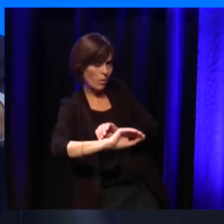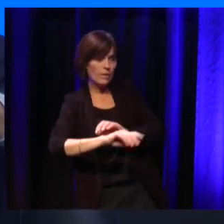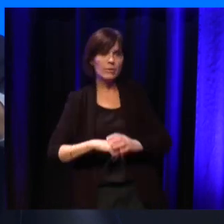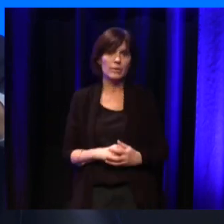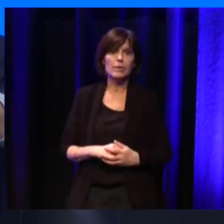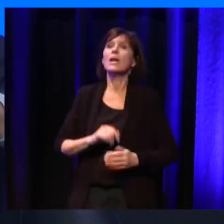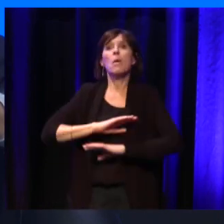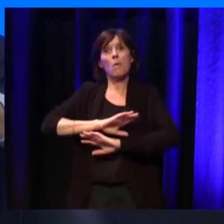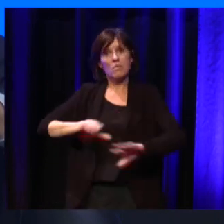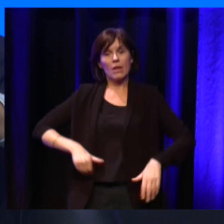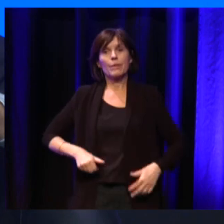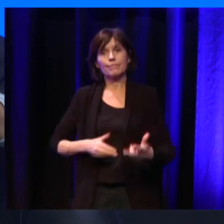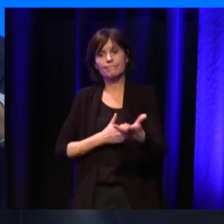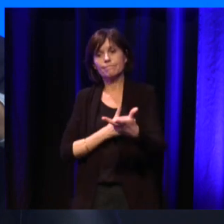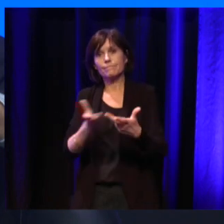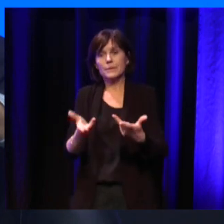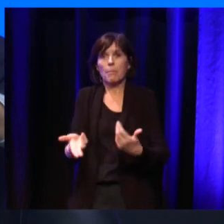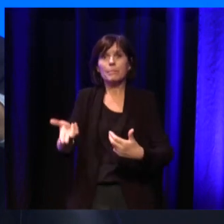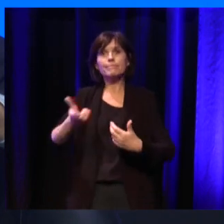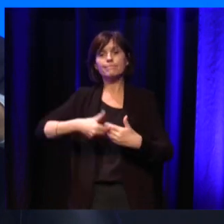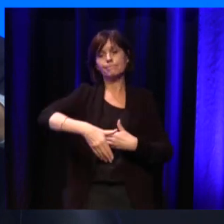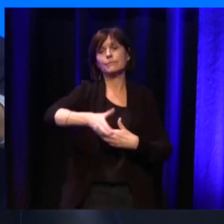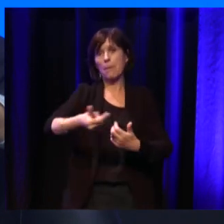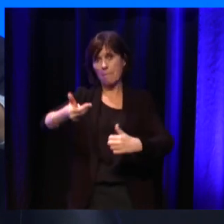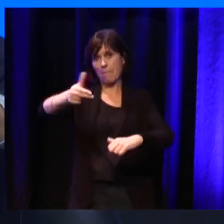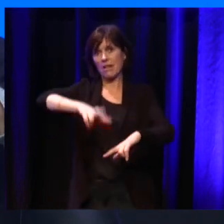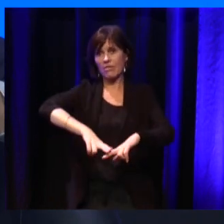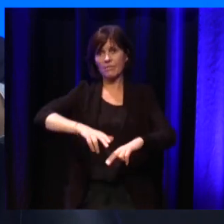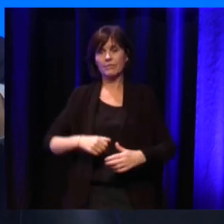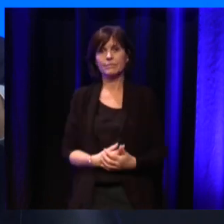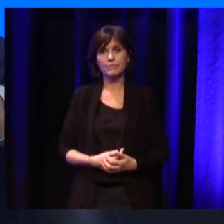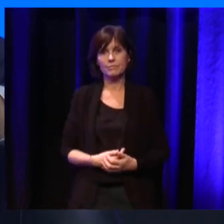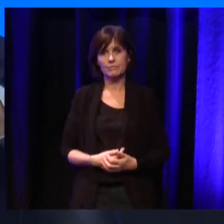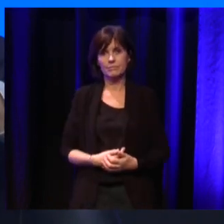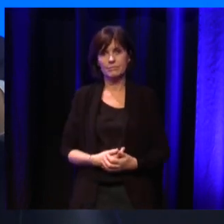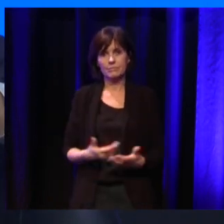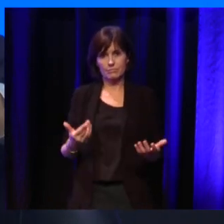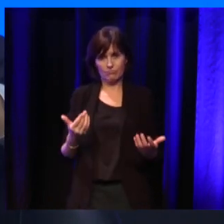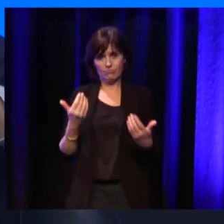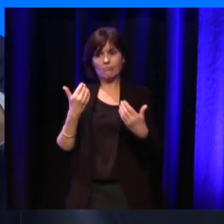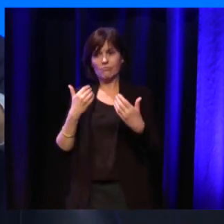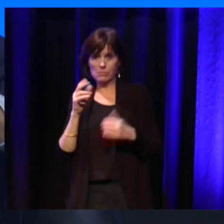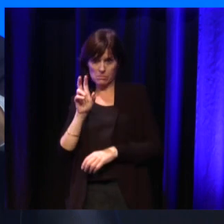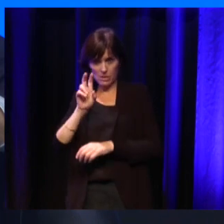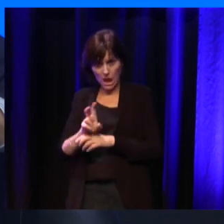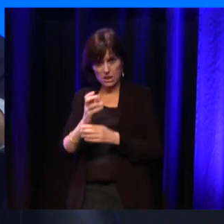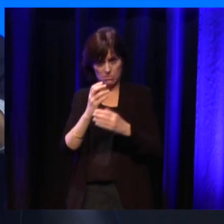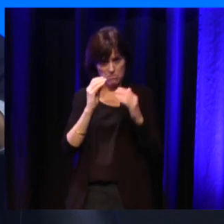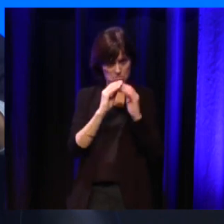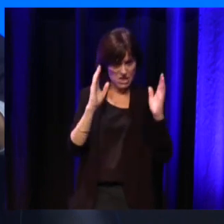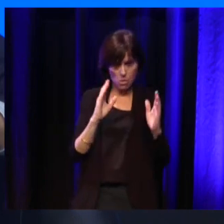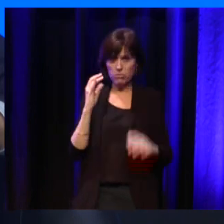où ce genre d'action du public sera important, le maintien à domicile et tout ce qui est infrastructures spécialisées.